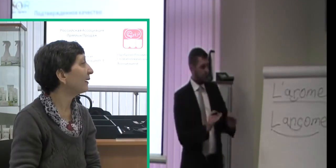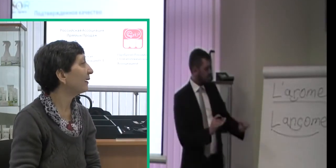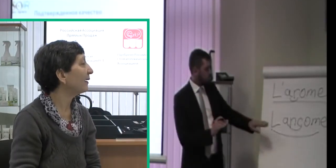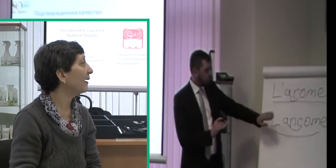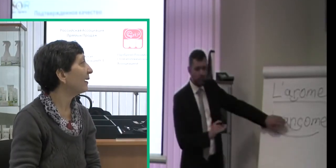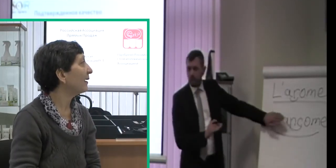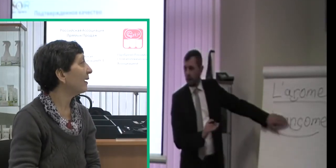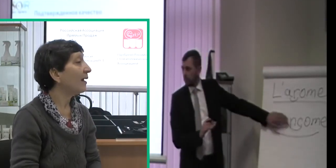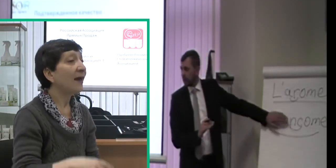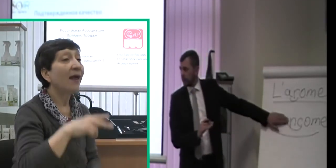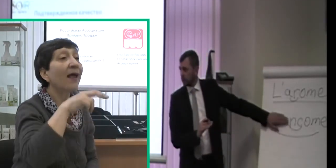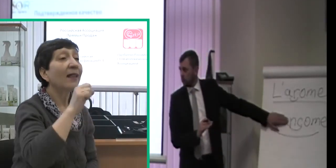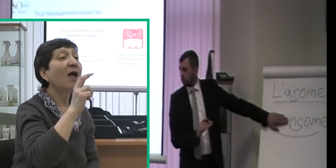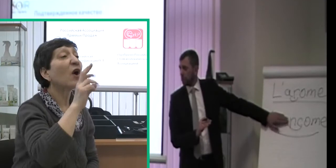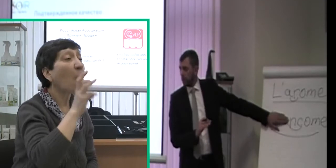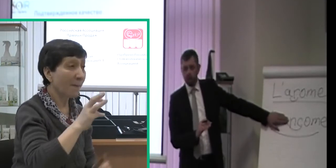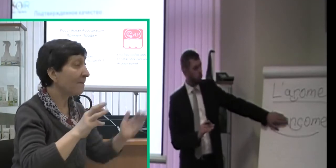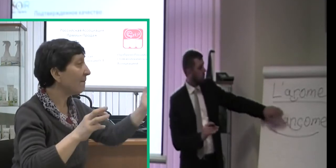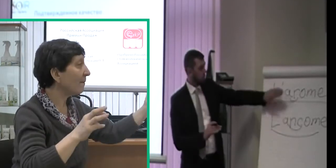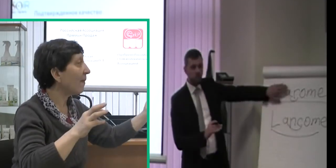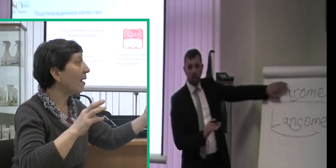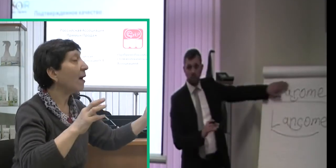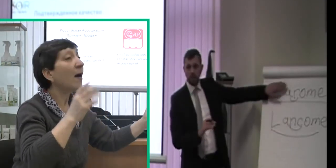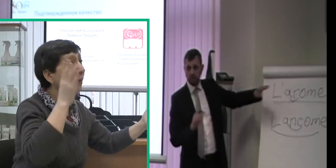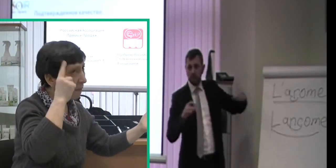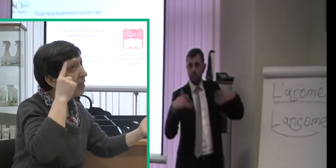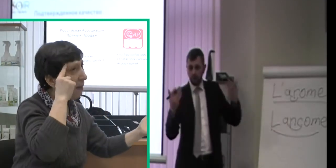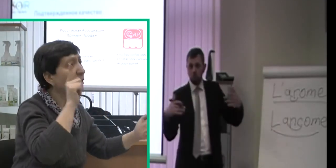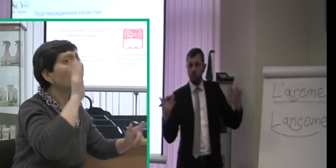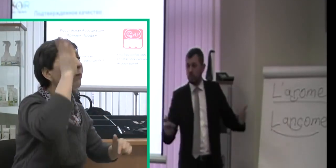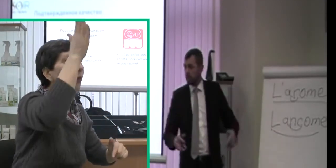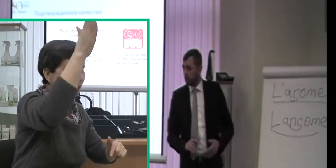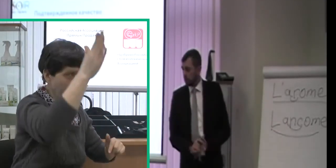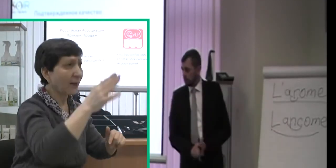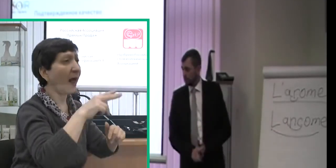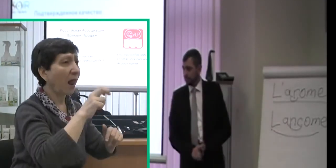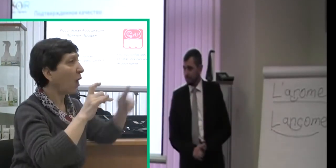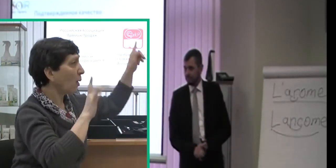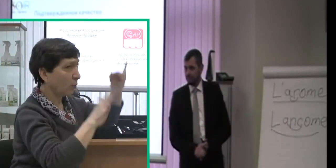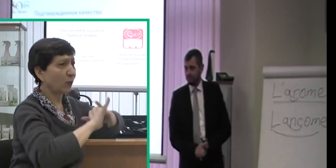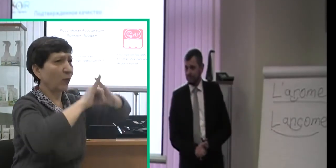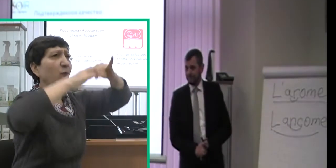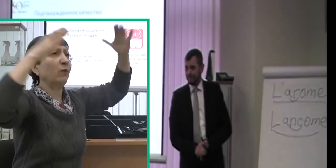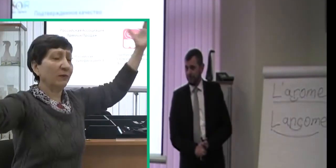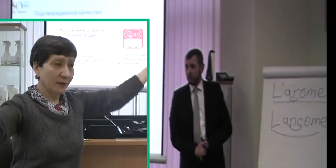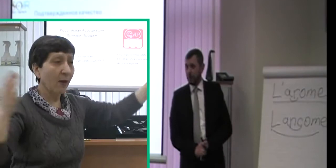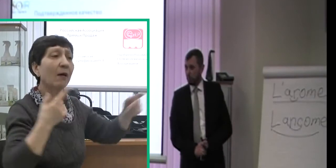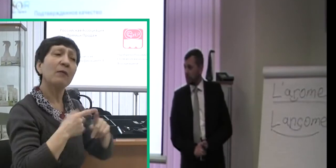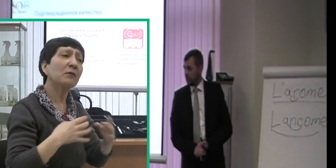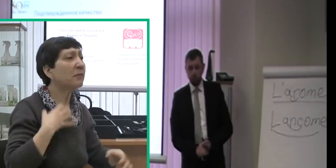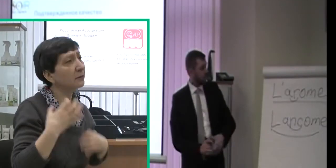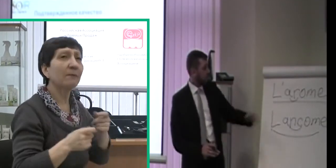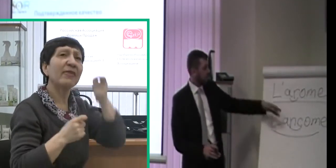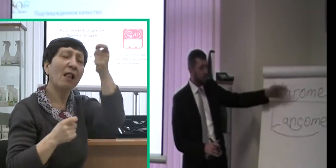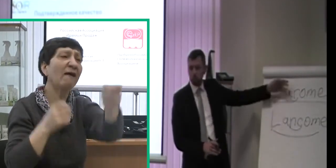И уже тогда компания Лангко понимала, что наша компания станет большой и знаменитой. И